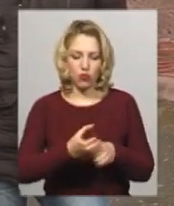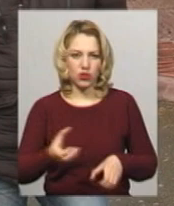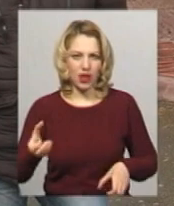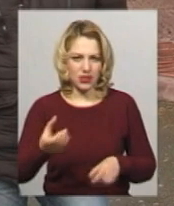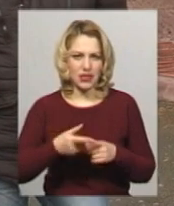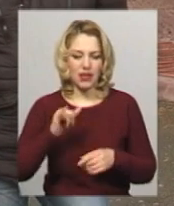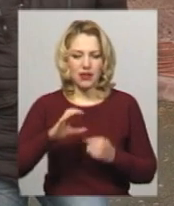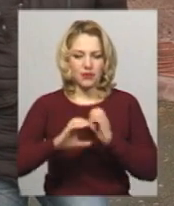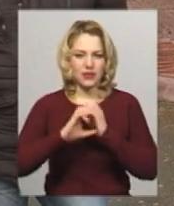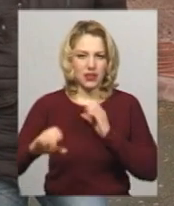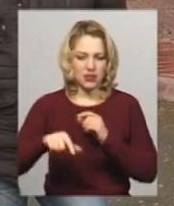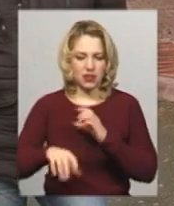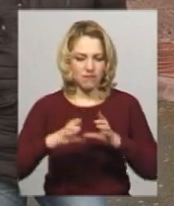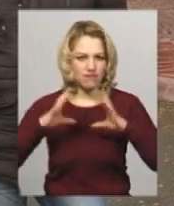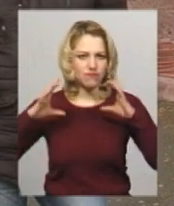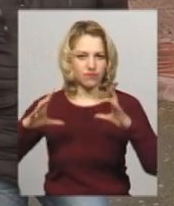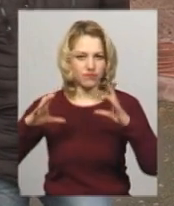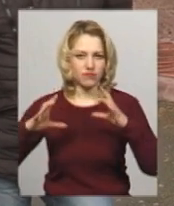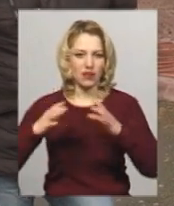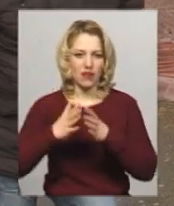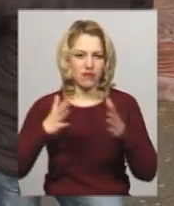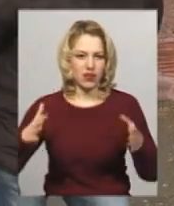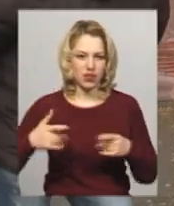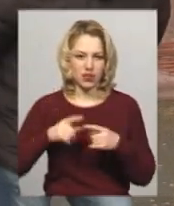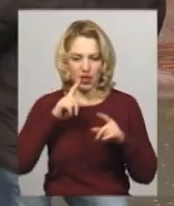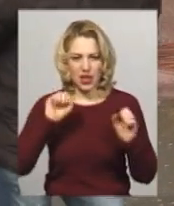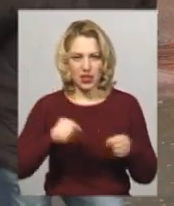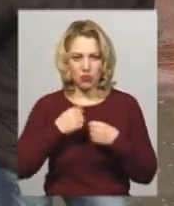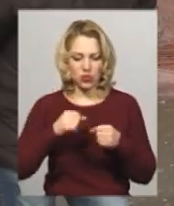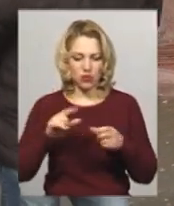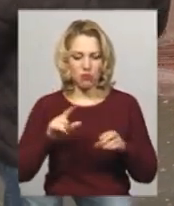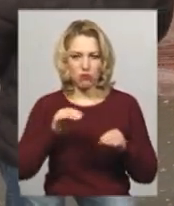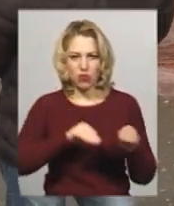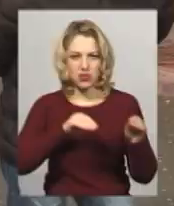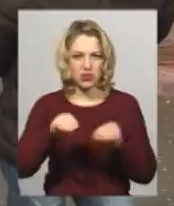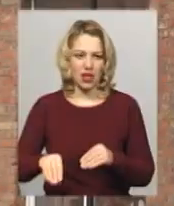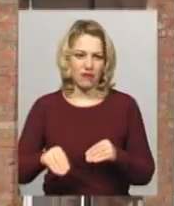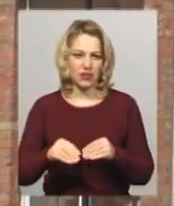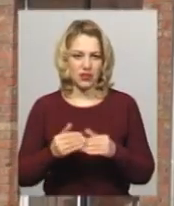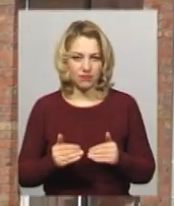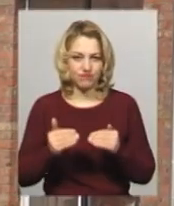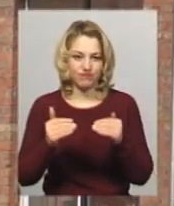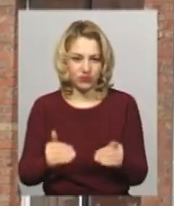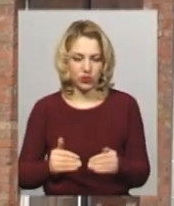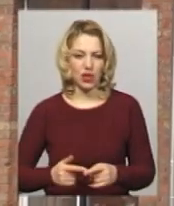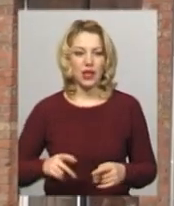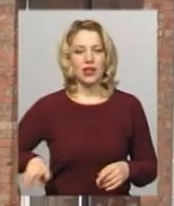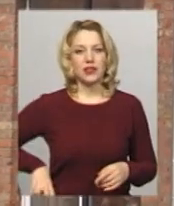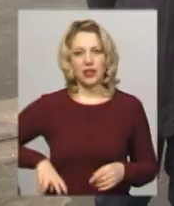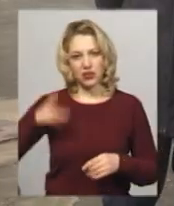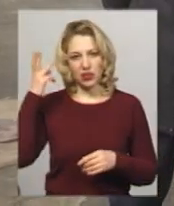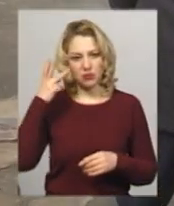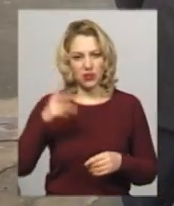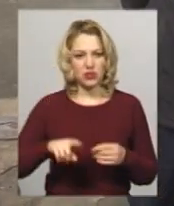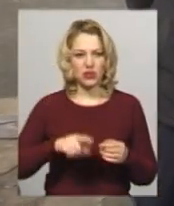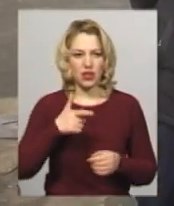великого діаметра, і вона йде в лотках, і не уможливлювало було поставити чуть ближче туди. Директор Хмельницької гімназії номер один